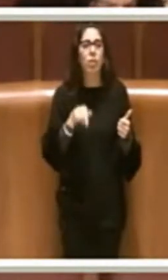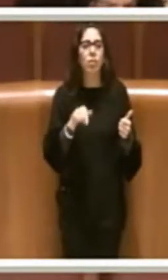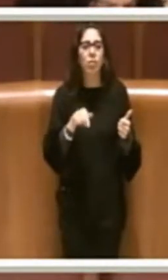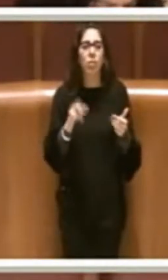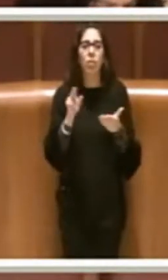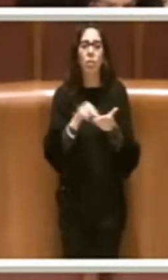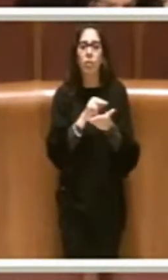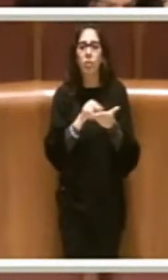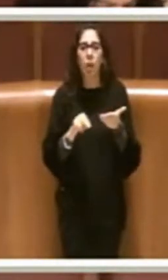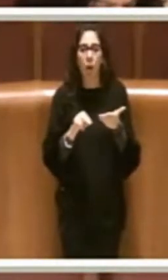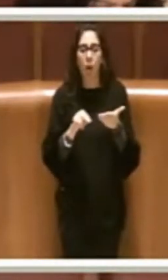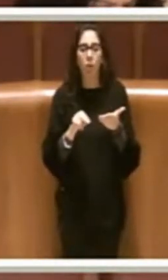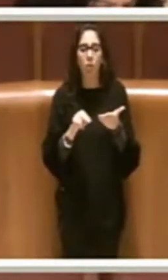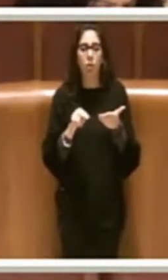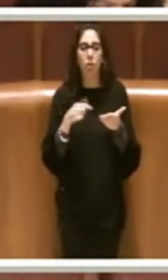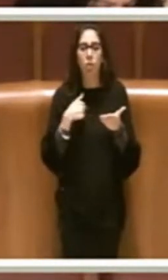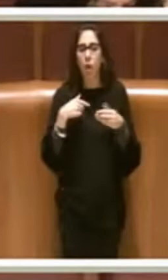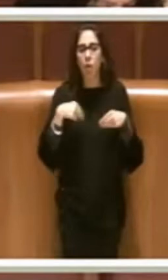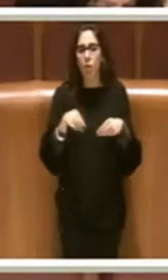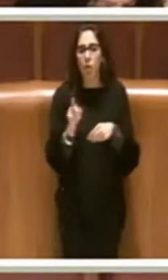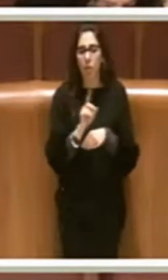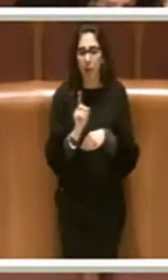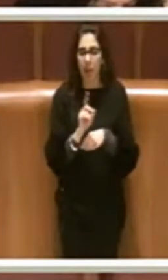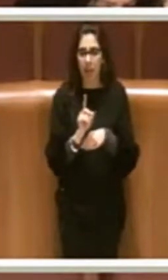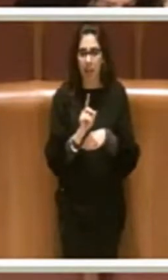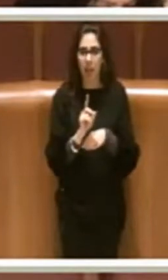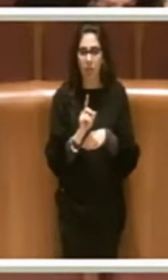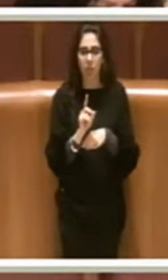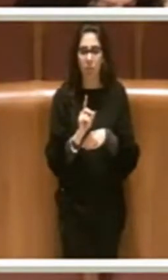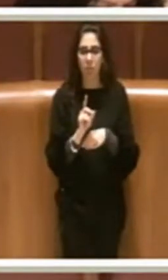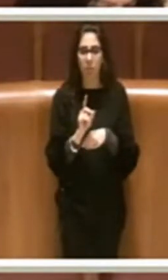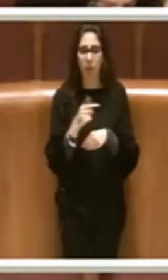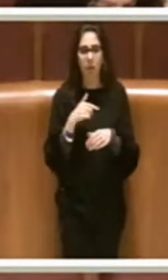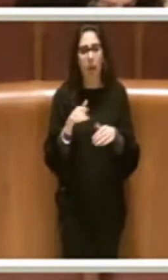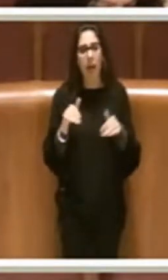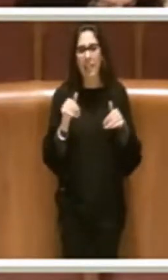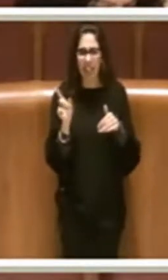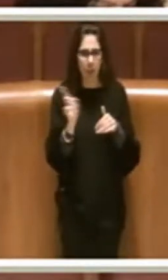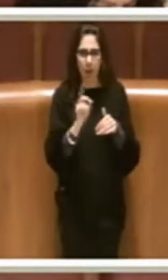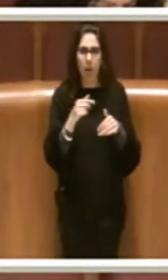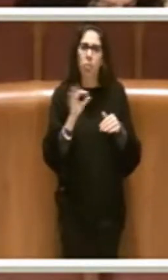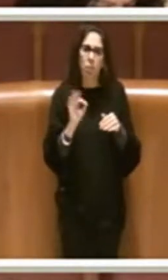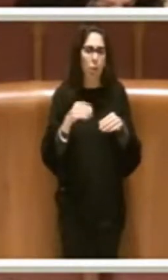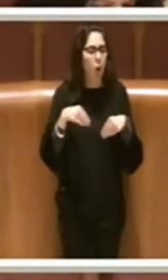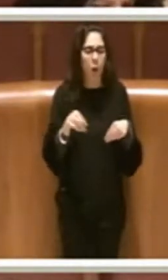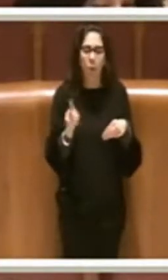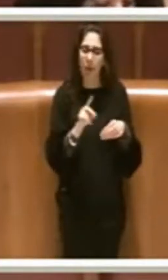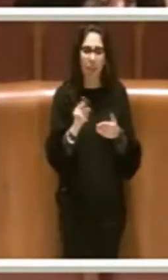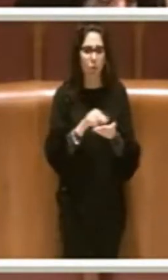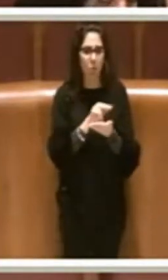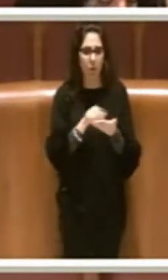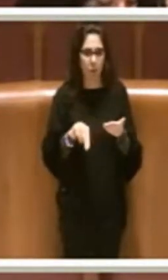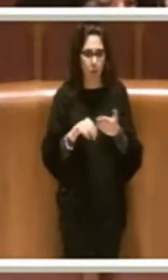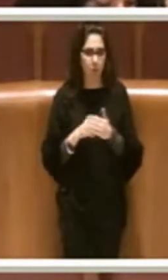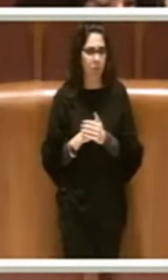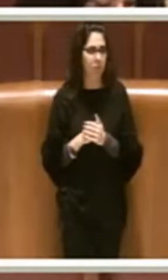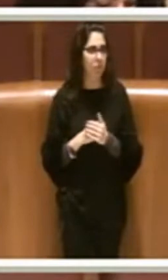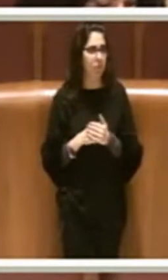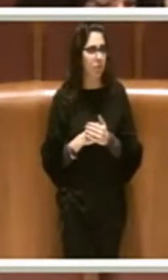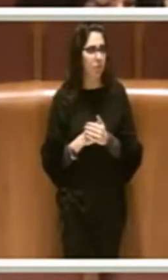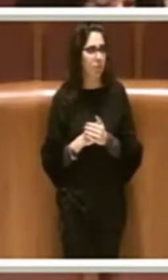alla votazione, quindi non astenzione, ma non parteciperò al voto.